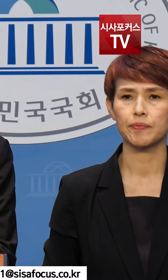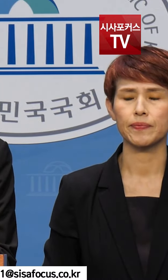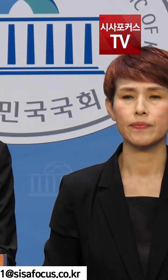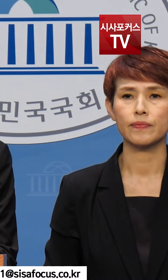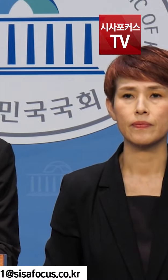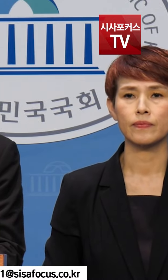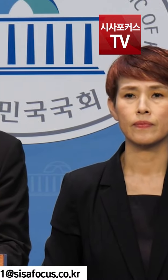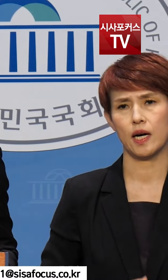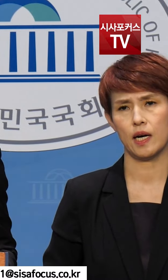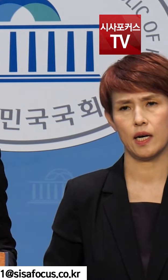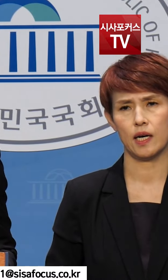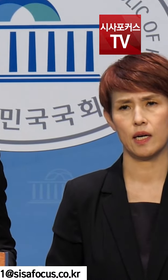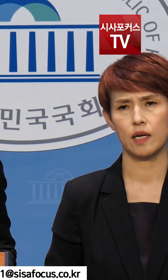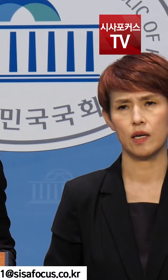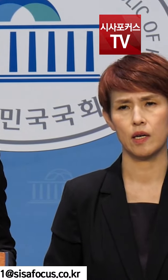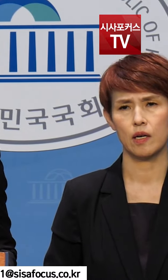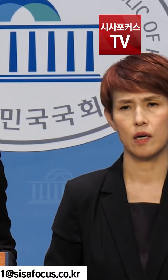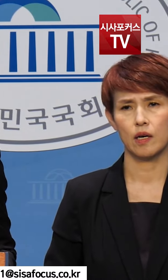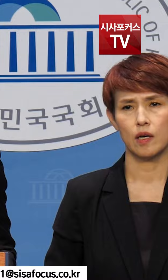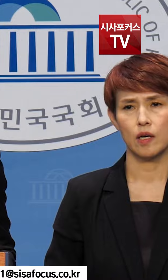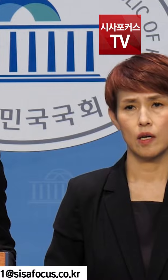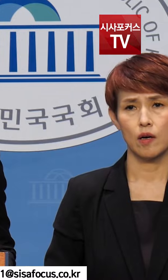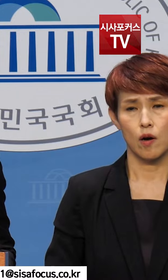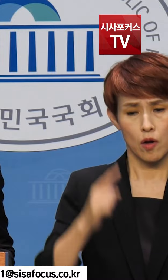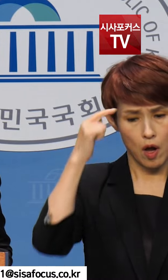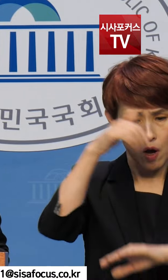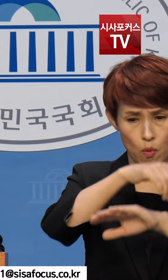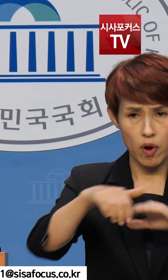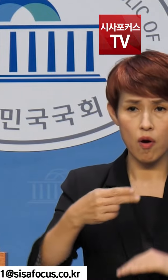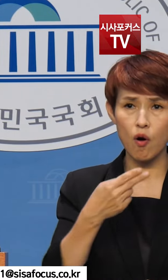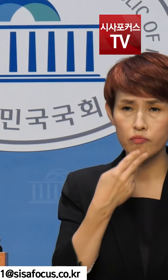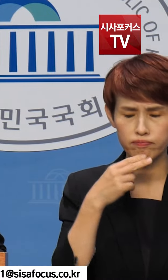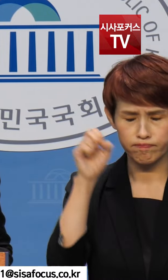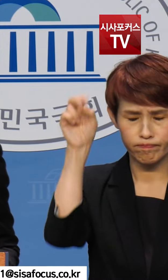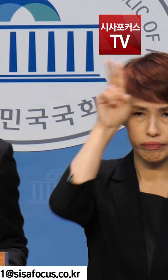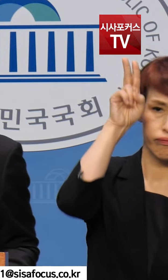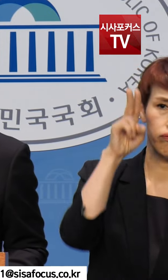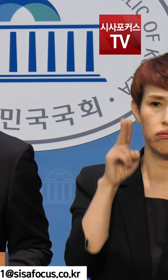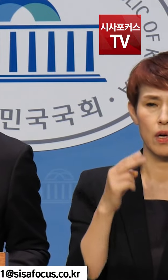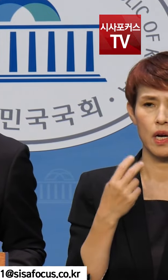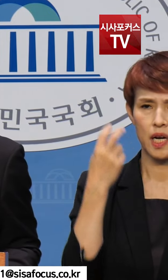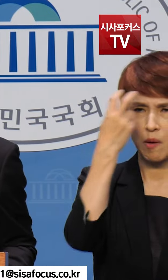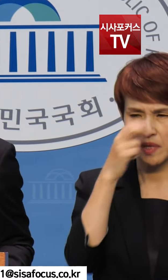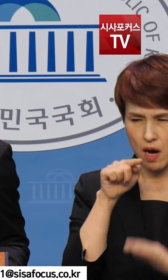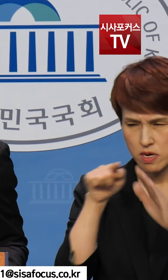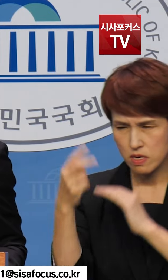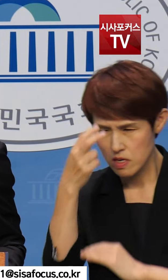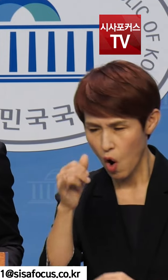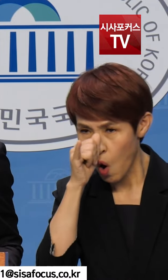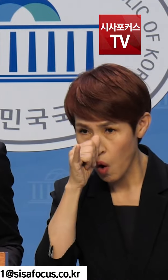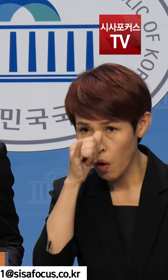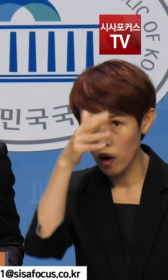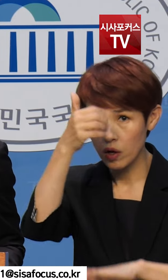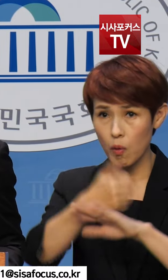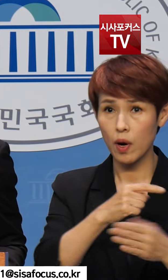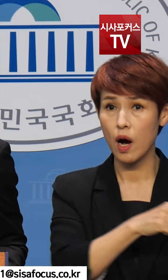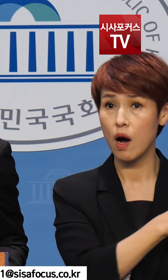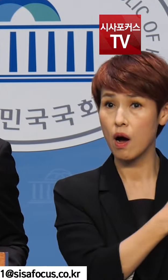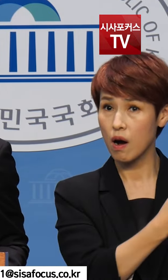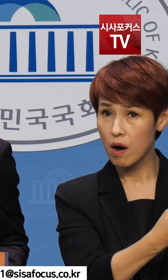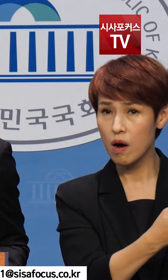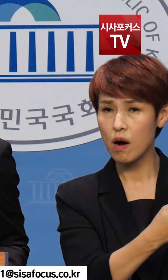이상입니다. 감사합니다. 전례가 없이 계획에도 없던 감사를 느닷없이 시작을 하면서 그 결과라고 내놓은 것이